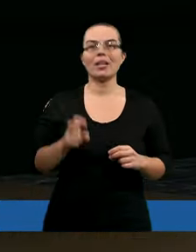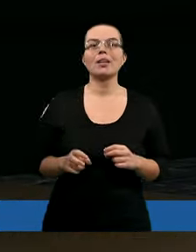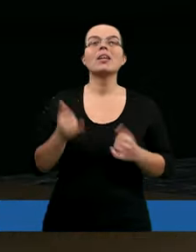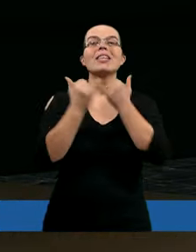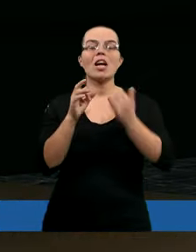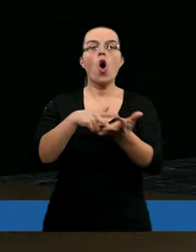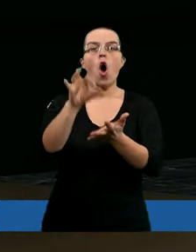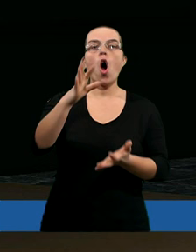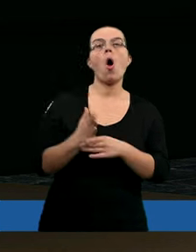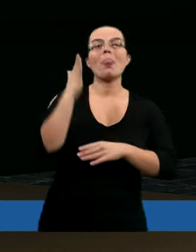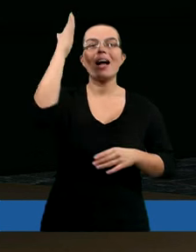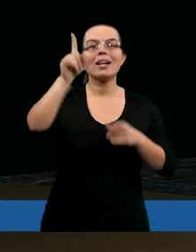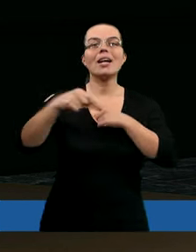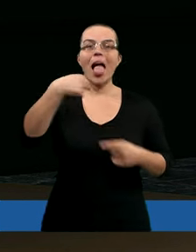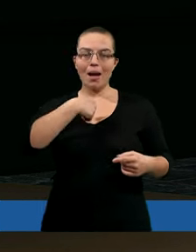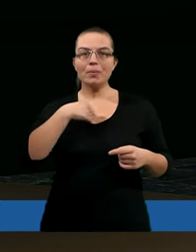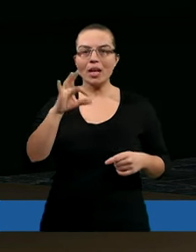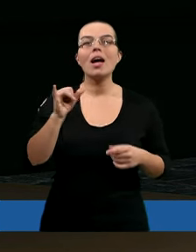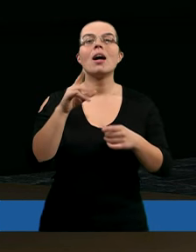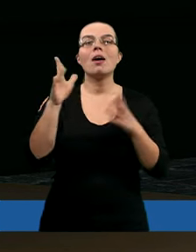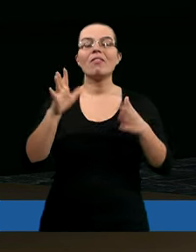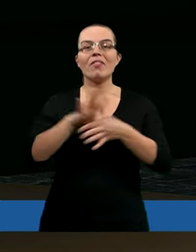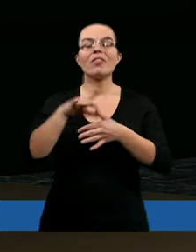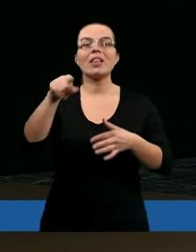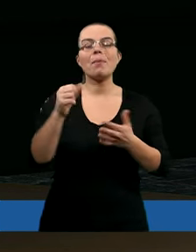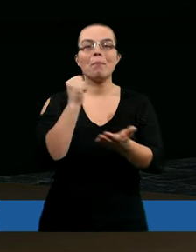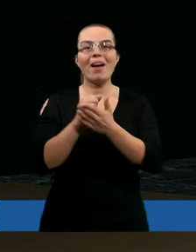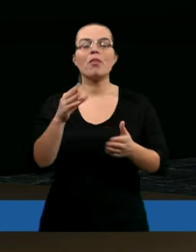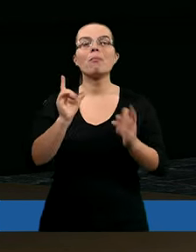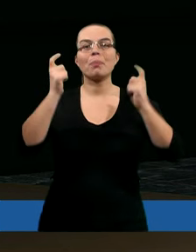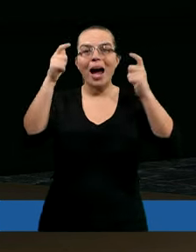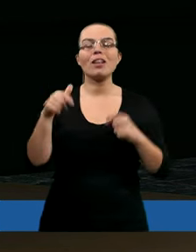Jeżeli chodzi o nadzieję, dla mnie jest dość takim ciekawym cytatem.